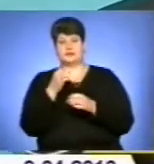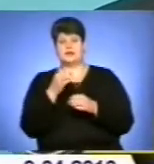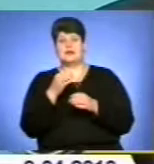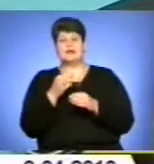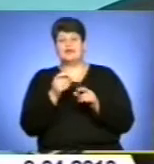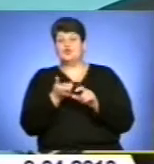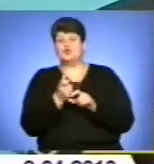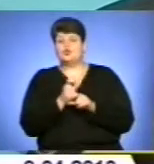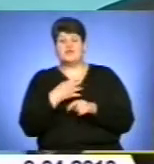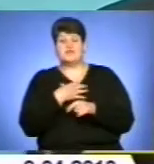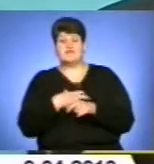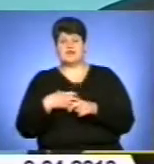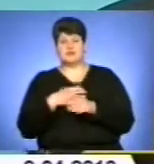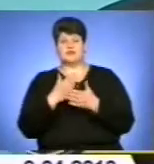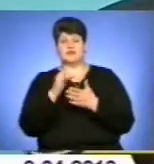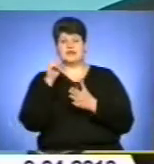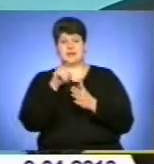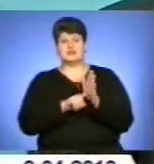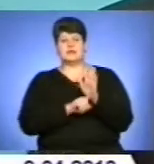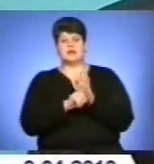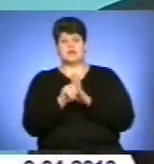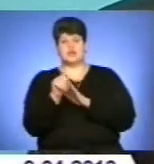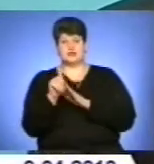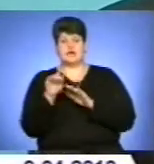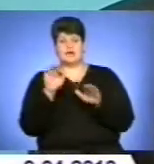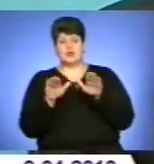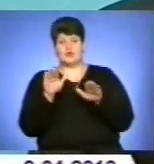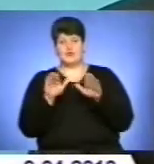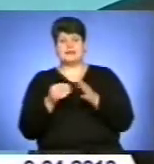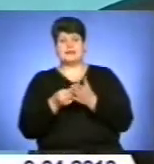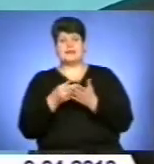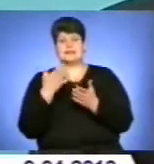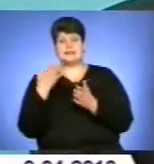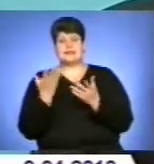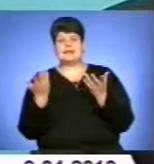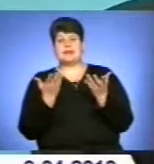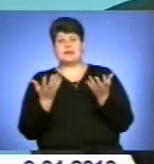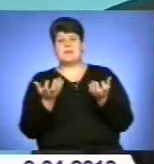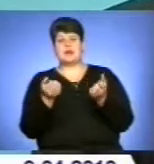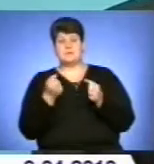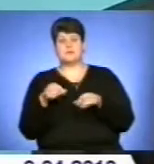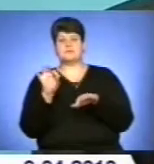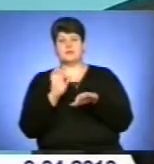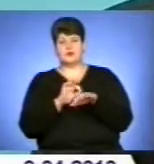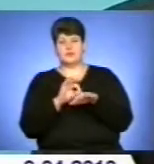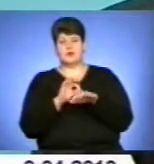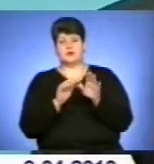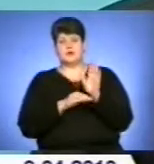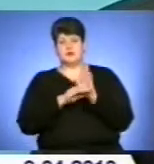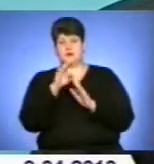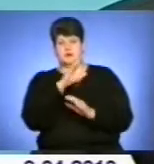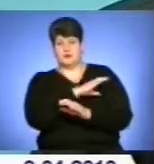І дуже важливим є те, що саме вона почала регулювати ціни, особливо які приймаються хворими при гіпертонії.